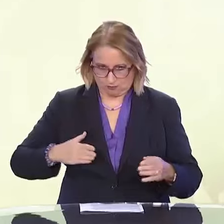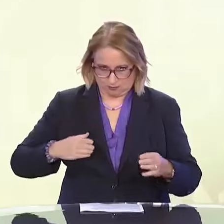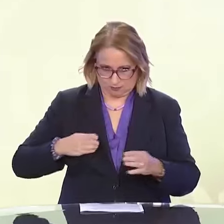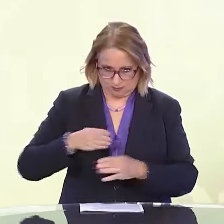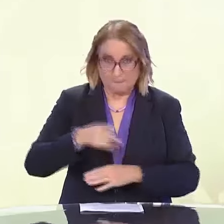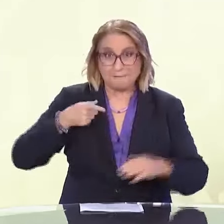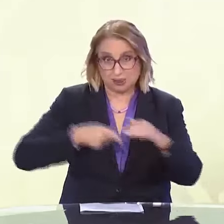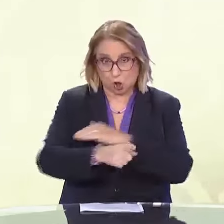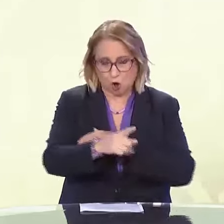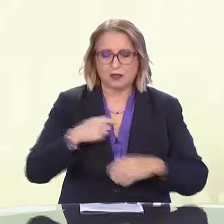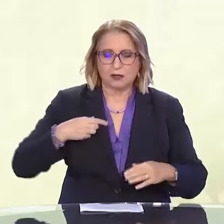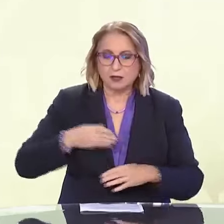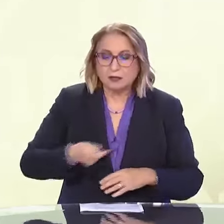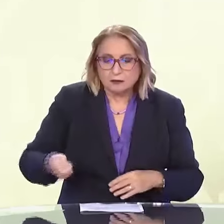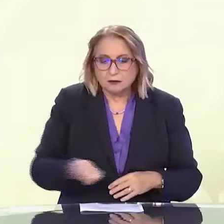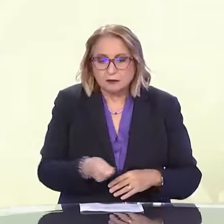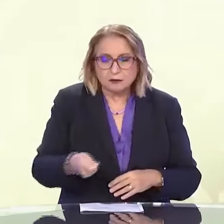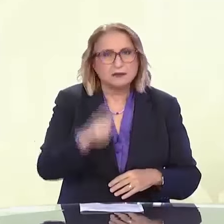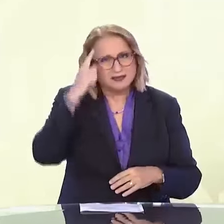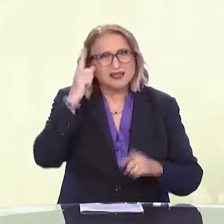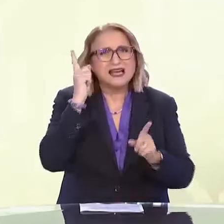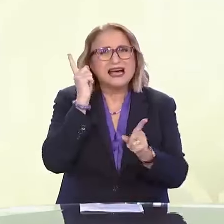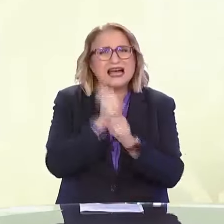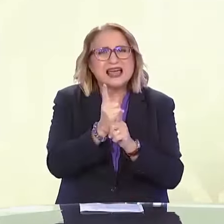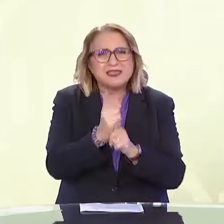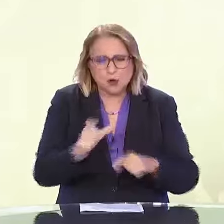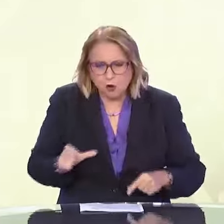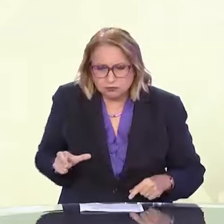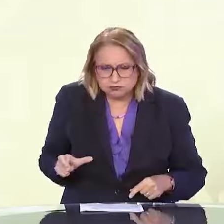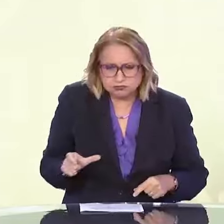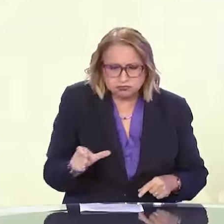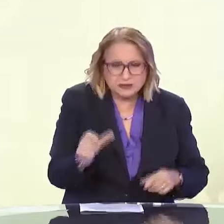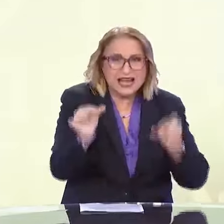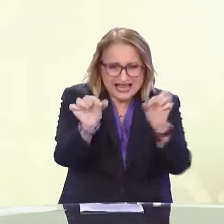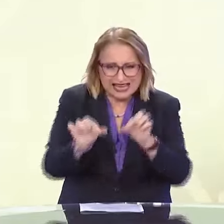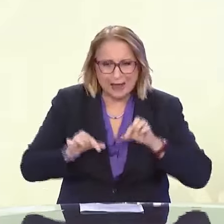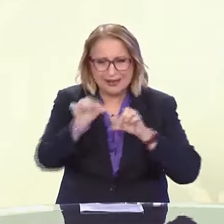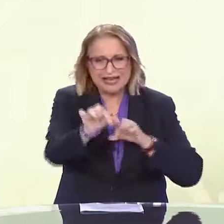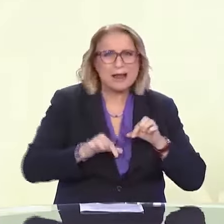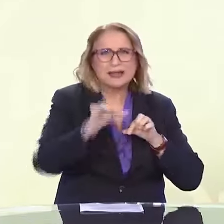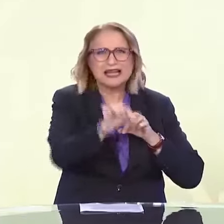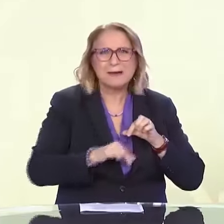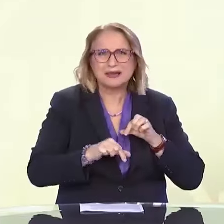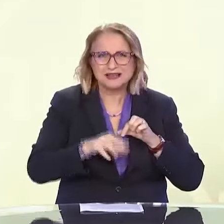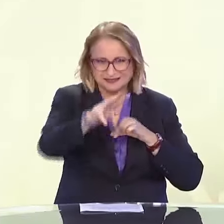πάτωμα που μας βοηθάνε να καταλαβαίνουμε ότι πηγαίνουμε ευθεία, πότε στρίβουμε.